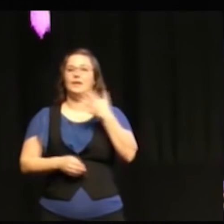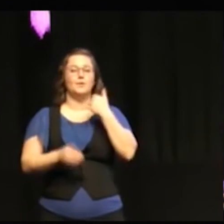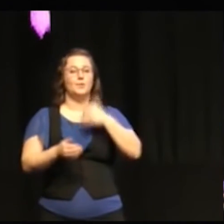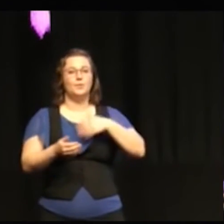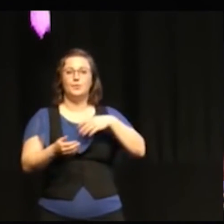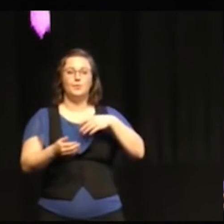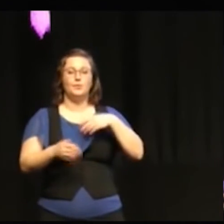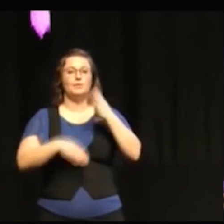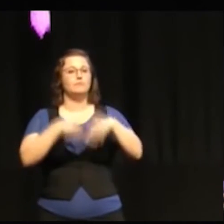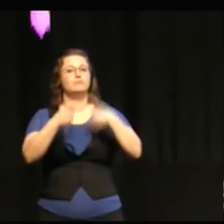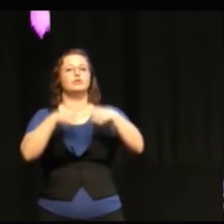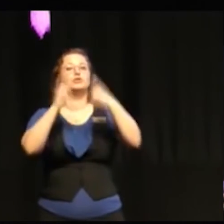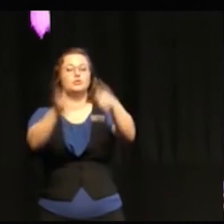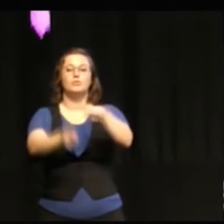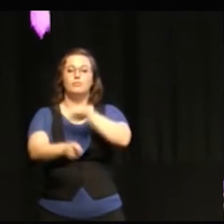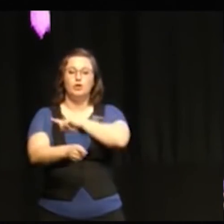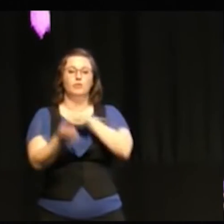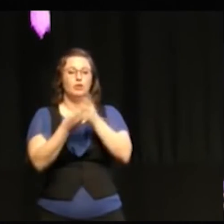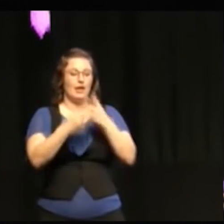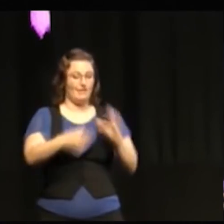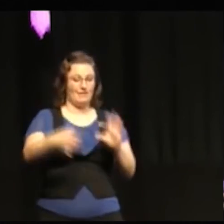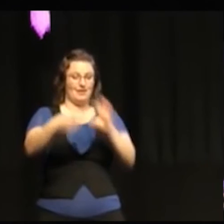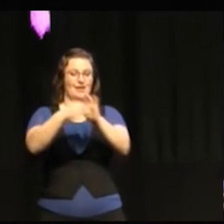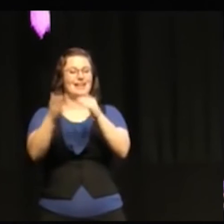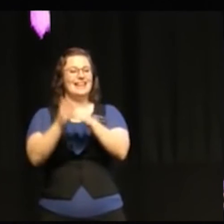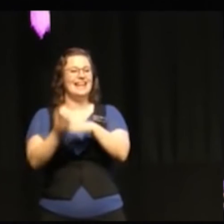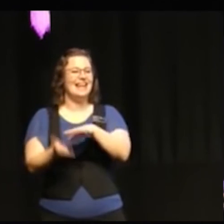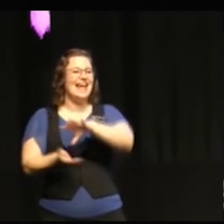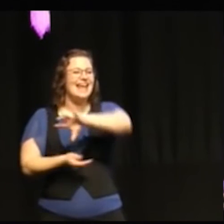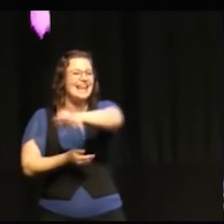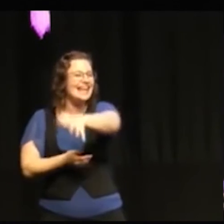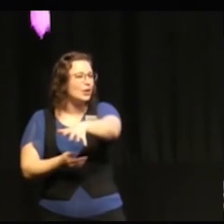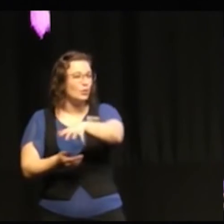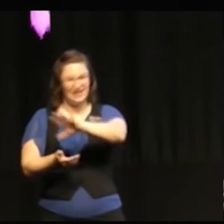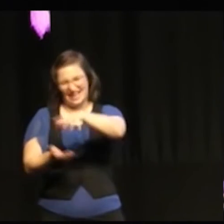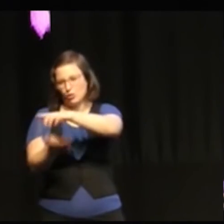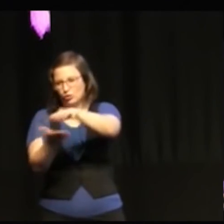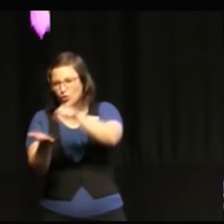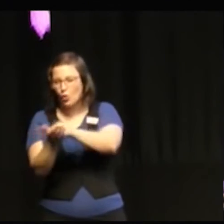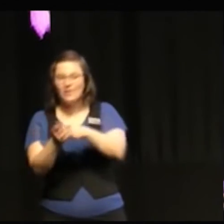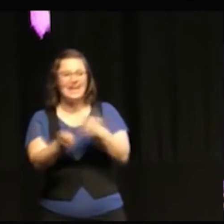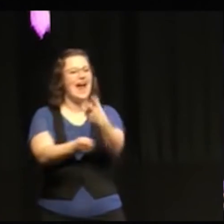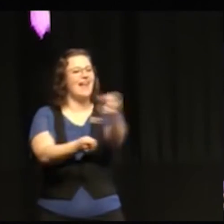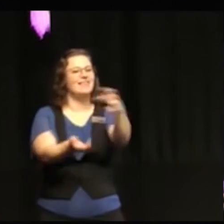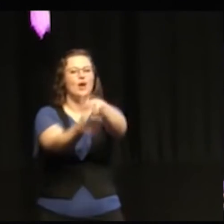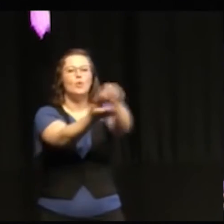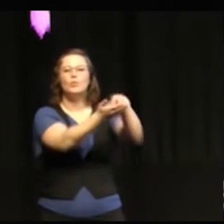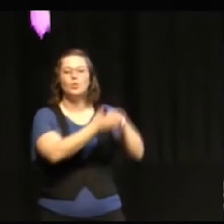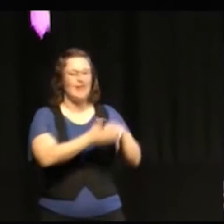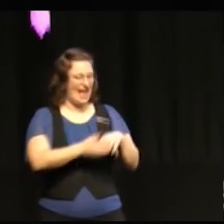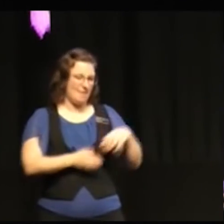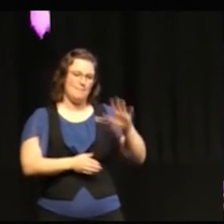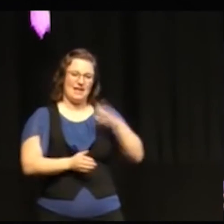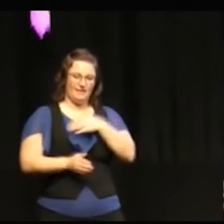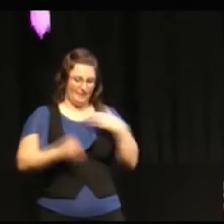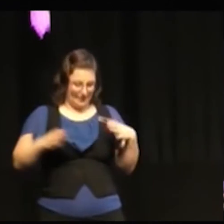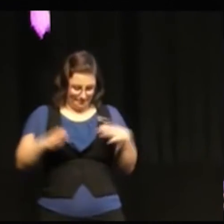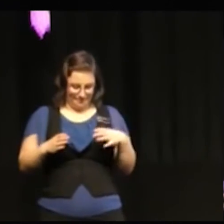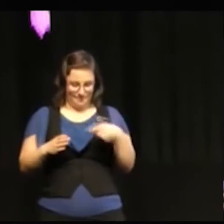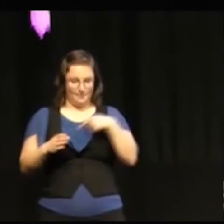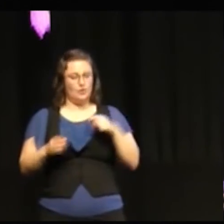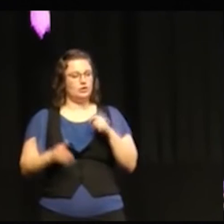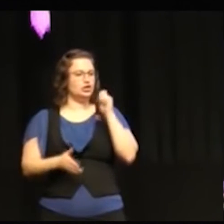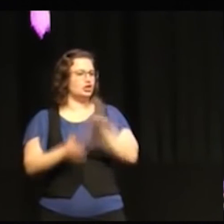att vi har synkat med region alltså region Skåne eller kommuner runt omkring utan mer att vi är i